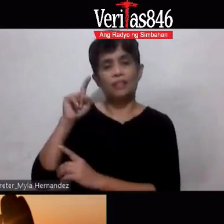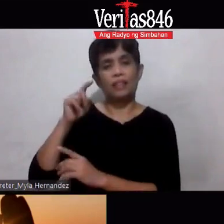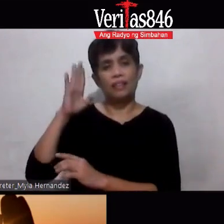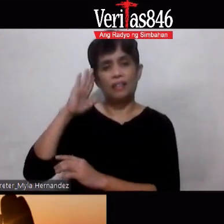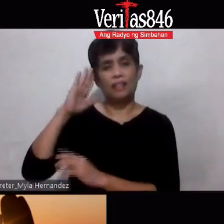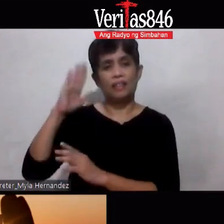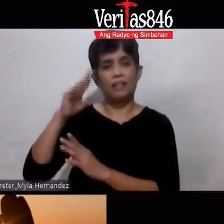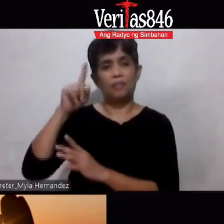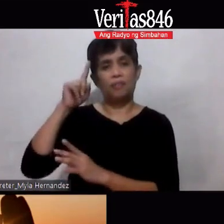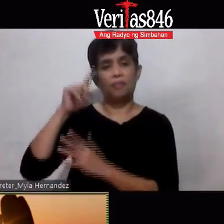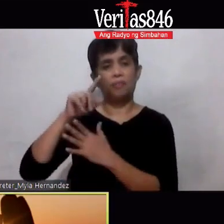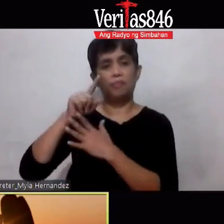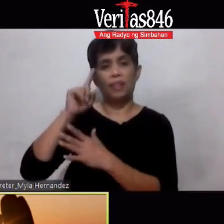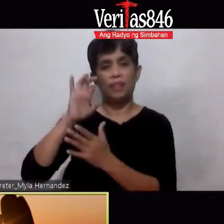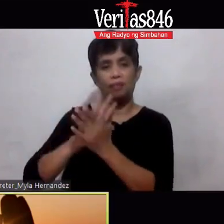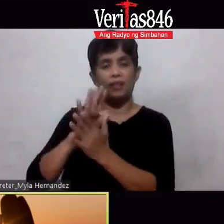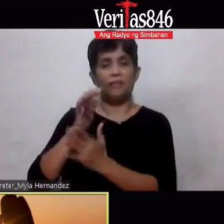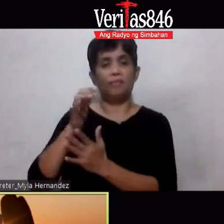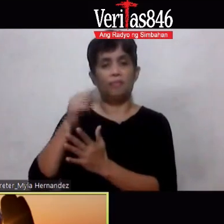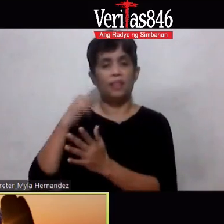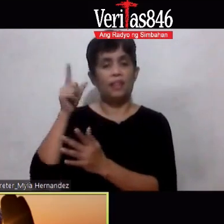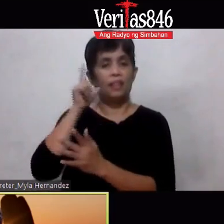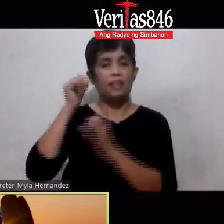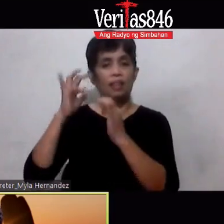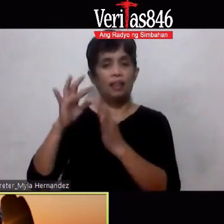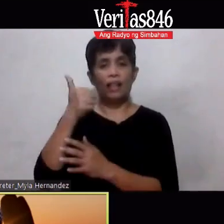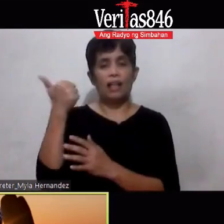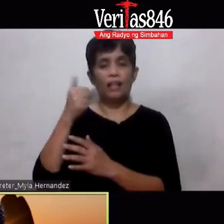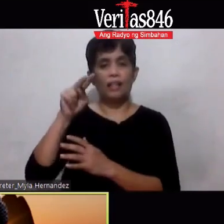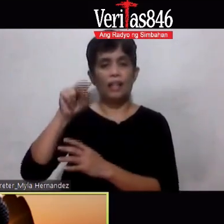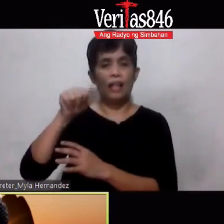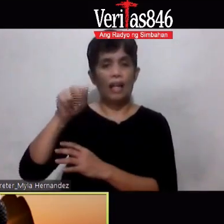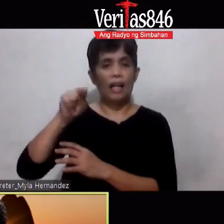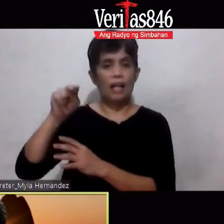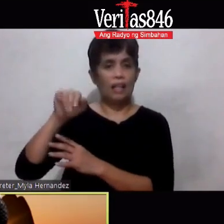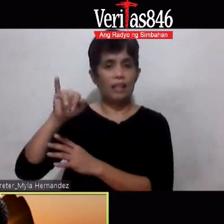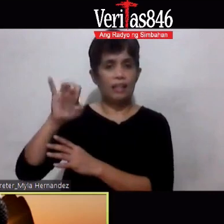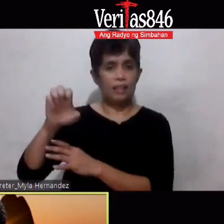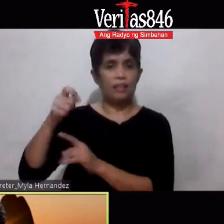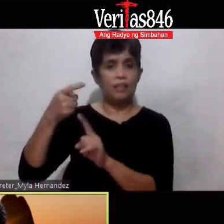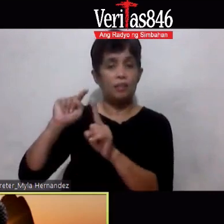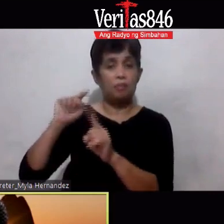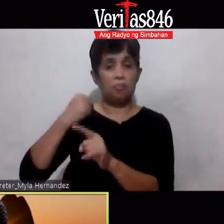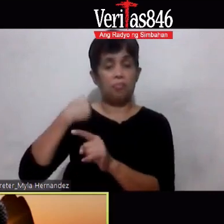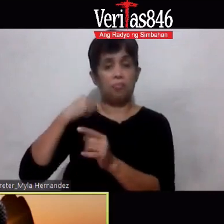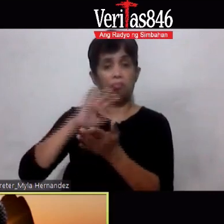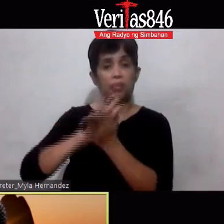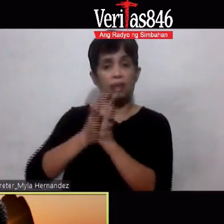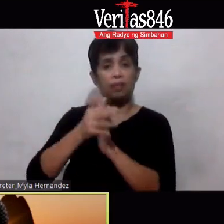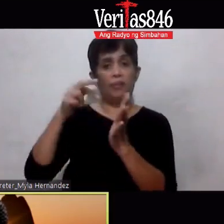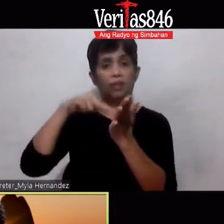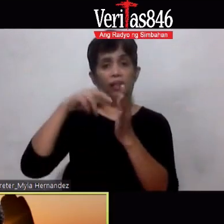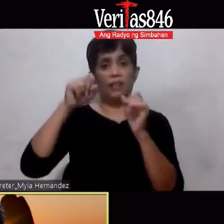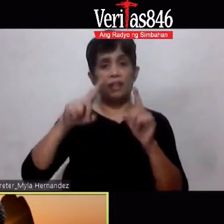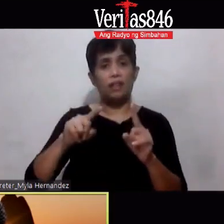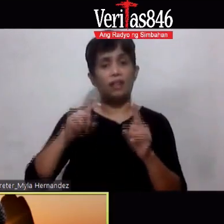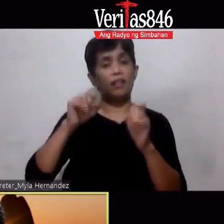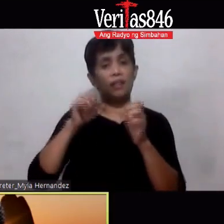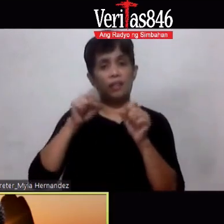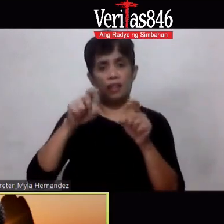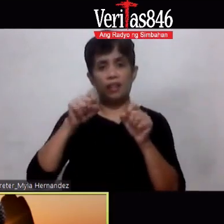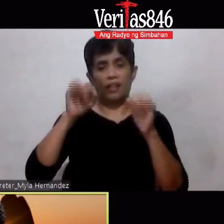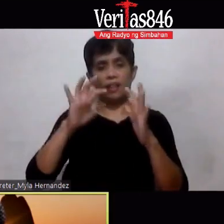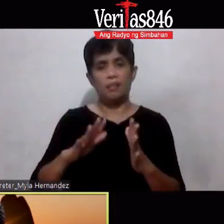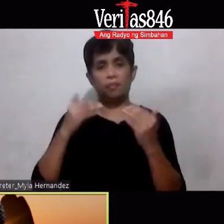mga listeners yeah tapos sabi ni Annie Rachel and Emboscado mula nang maging listener ako ng body and soul marami akong